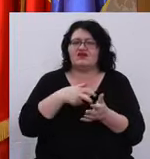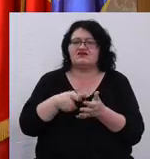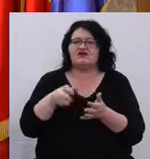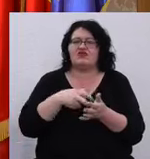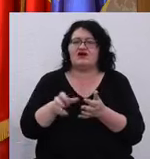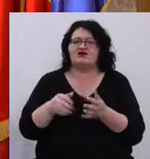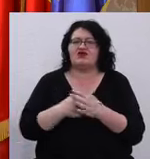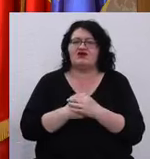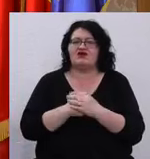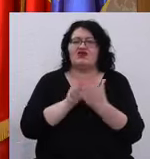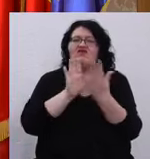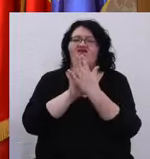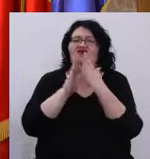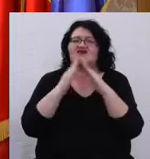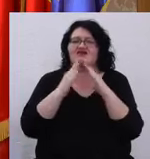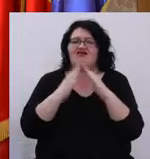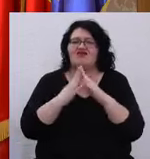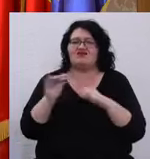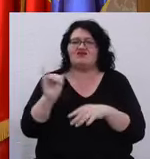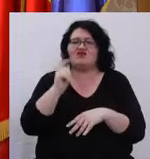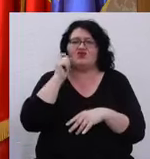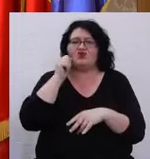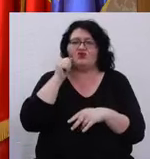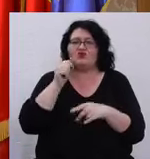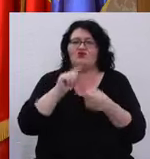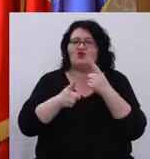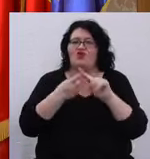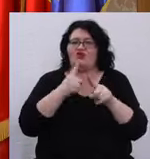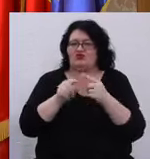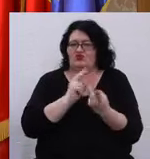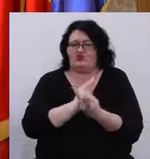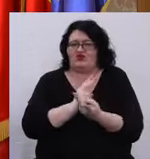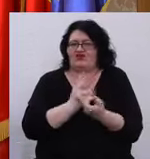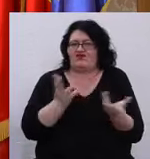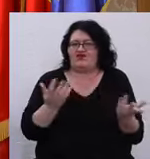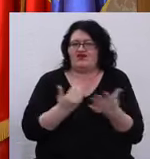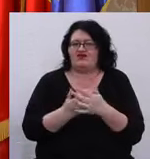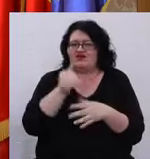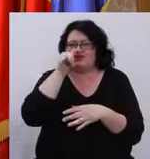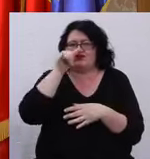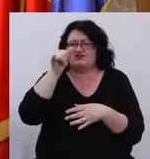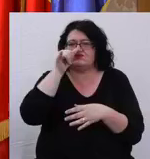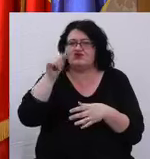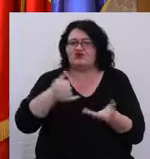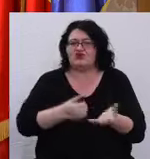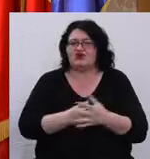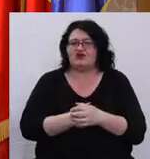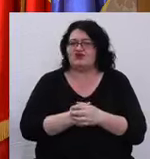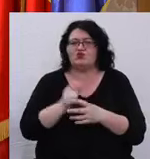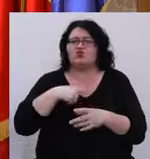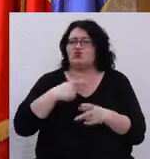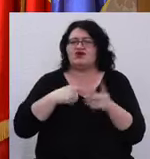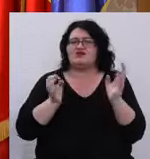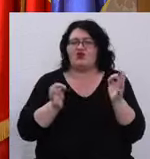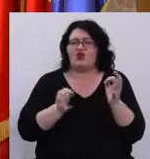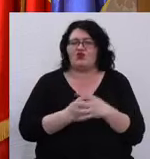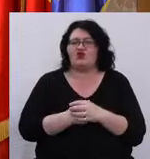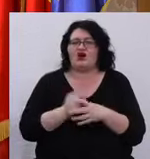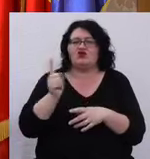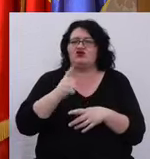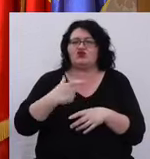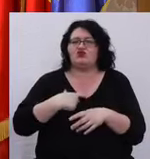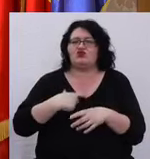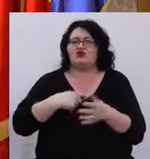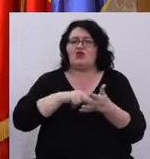mergem în fața casei unui om politic ca să lă înjuri. Nu este normal și